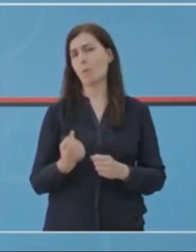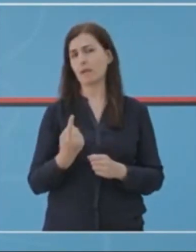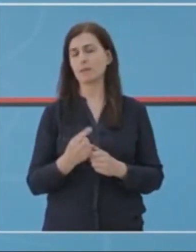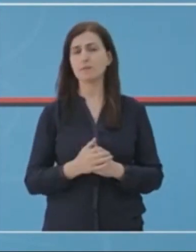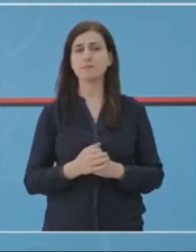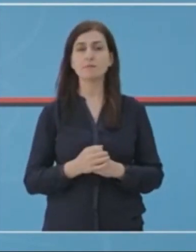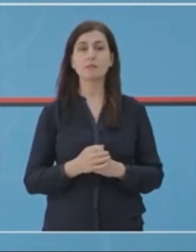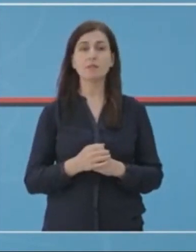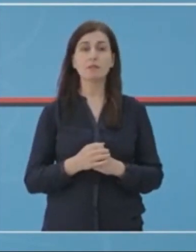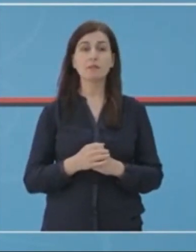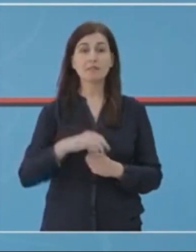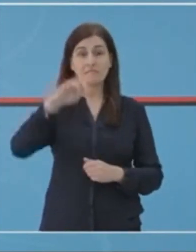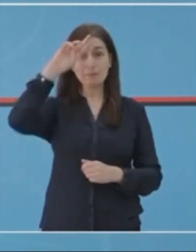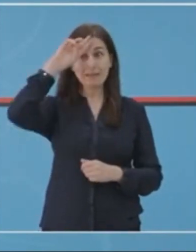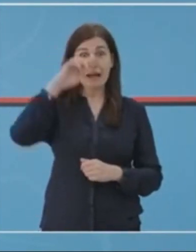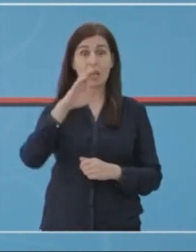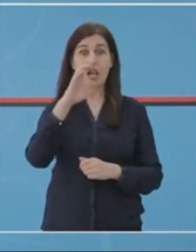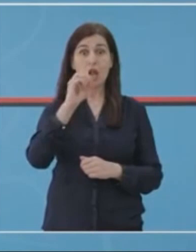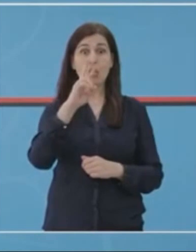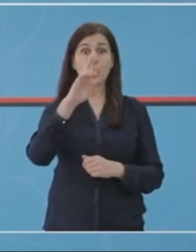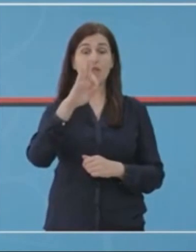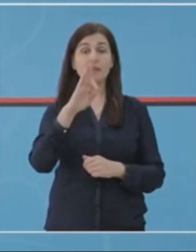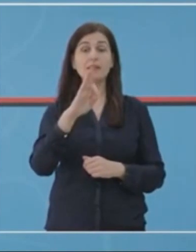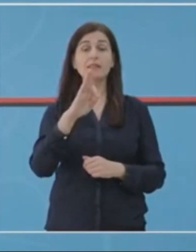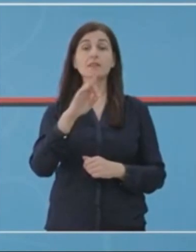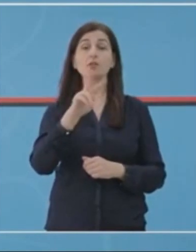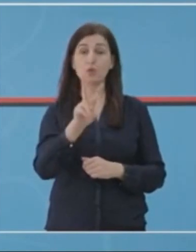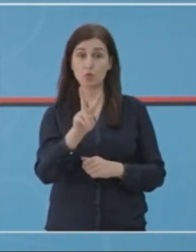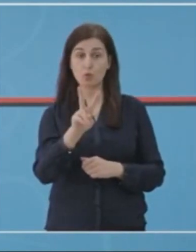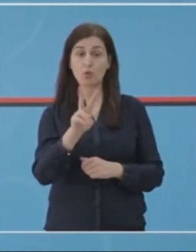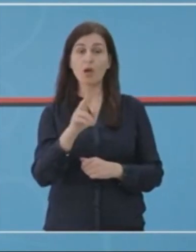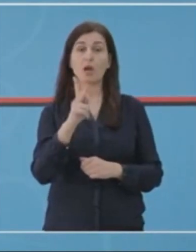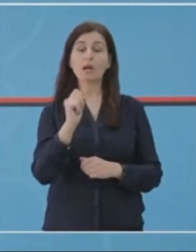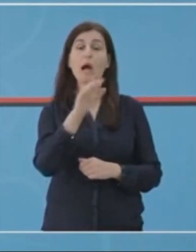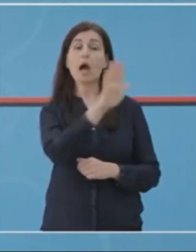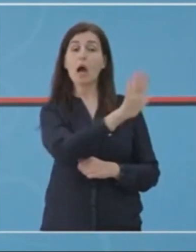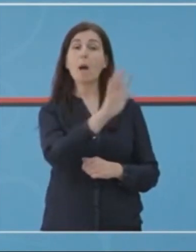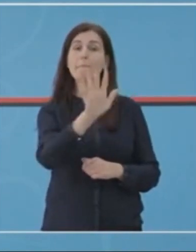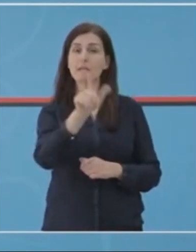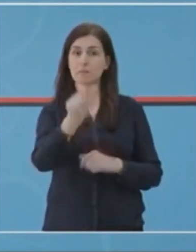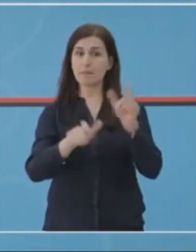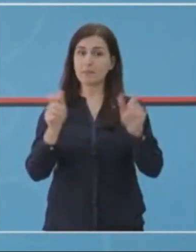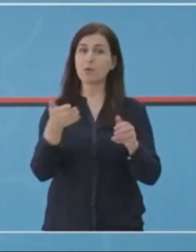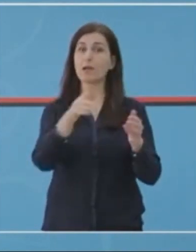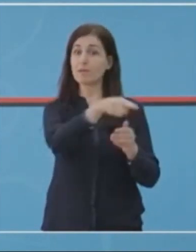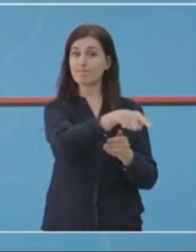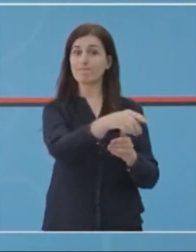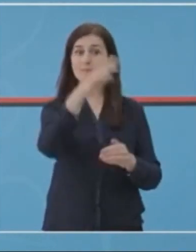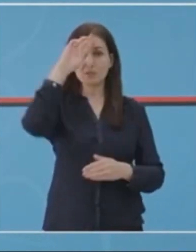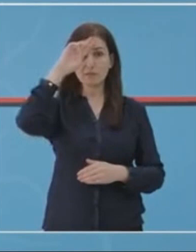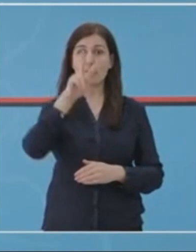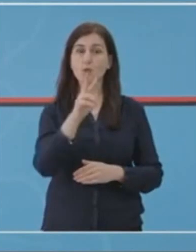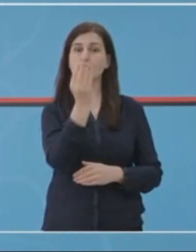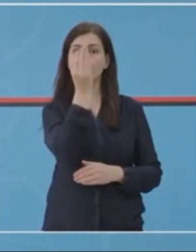Në dërsa në spitalin COVID-2, shëfqet në droqi, janë 5 pacientë të shëruar, 2 për e të cilve